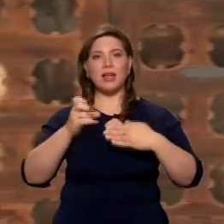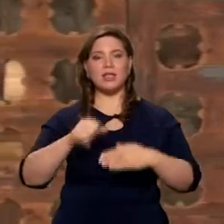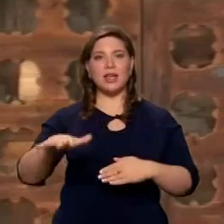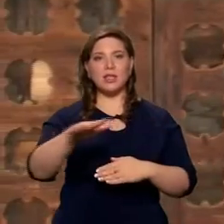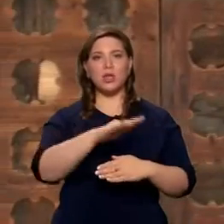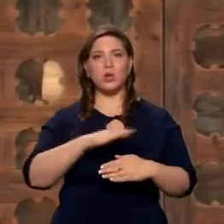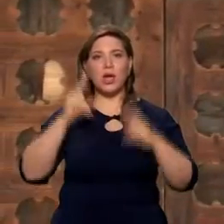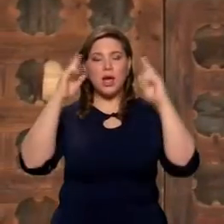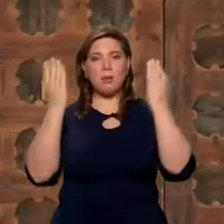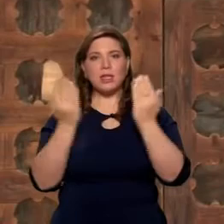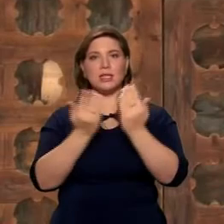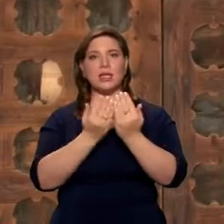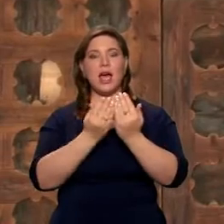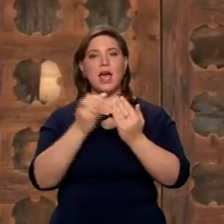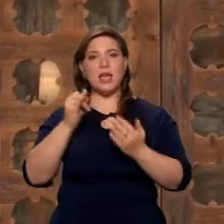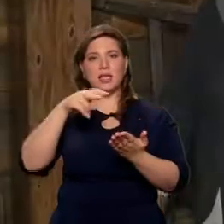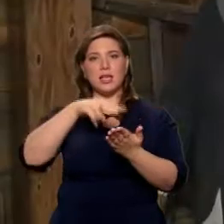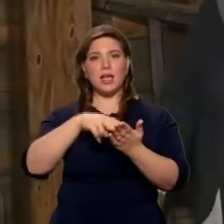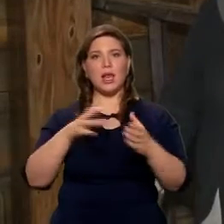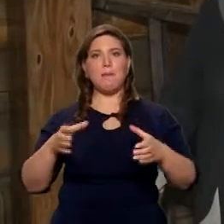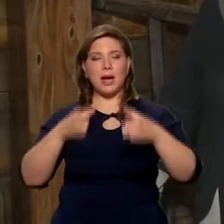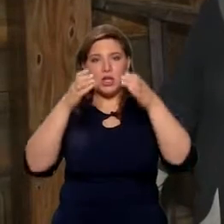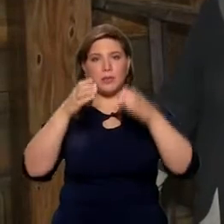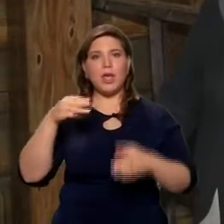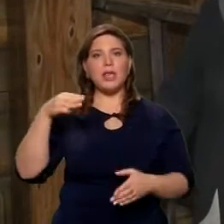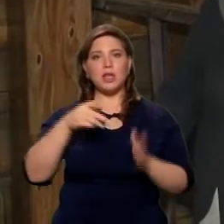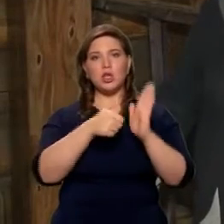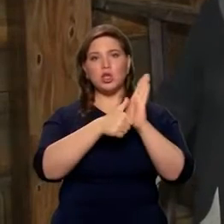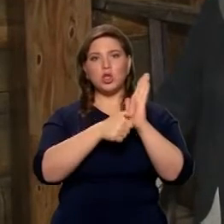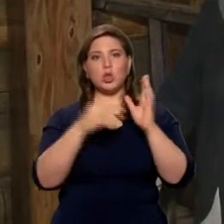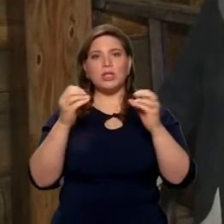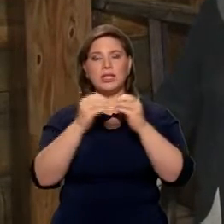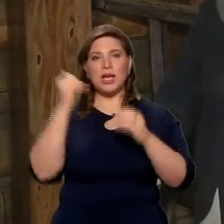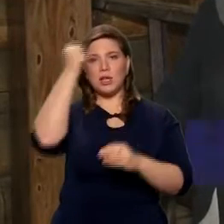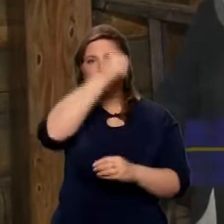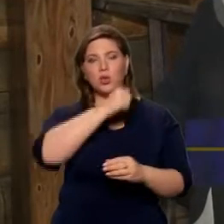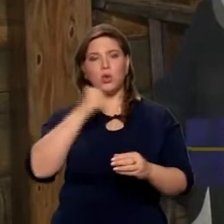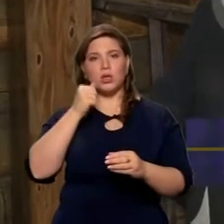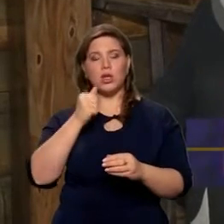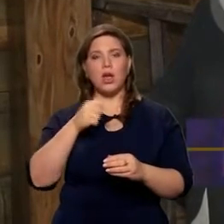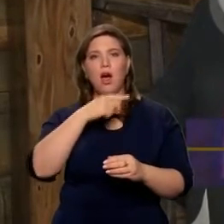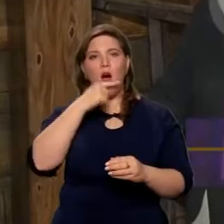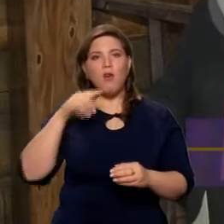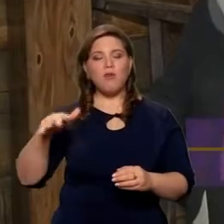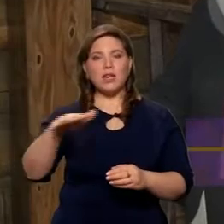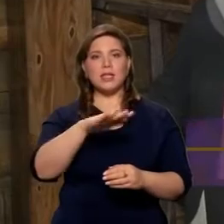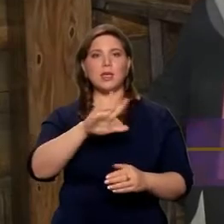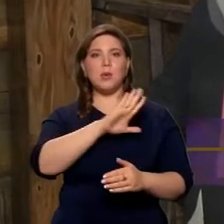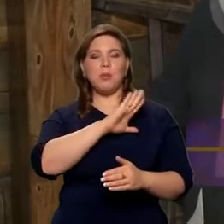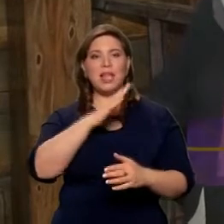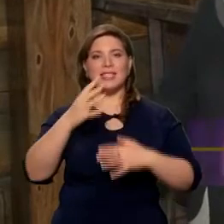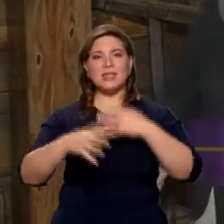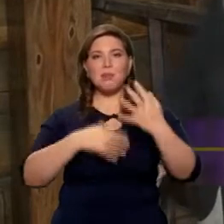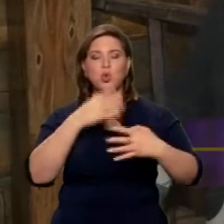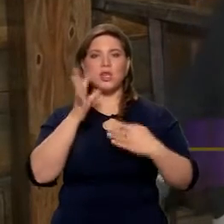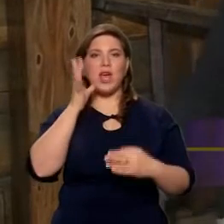монастыря приезжал, там по Волске, там заходили люди. Еще 610 год, это во всю смута идет в российском